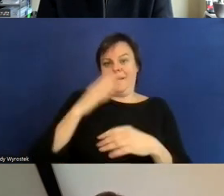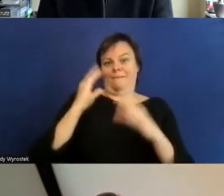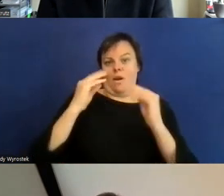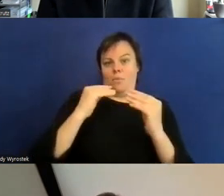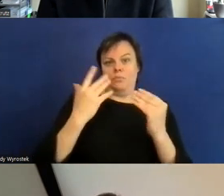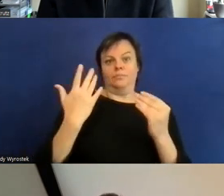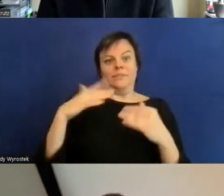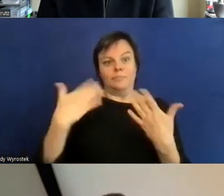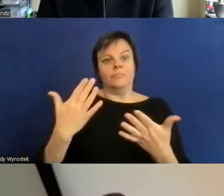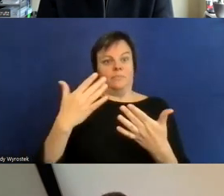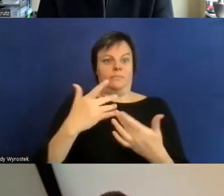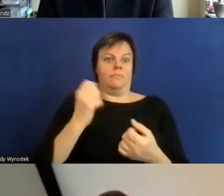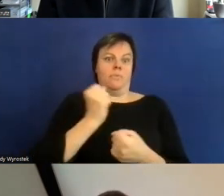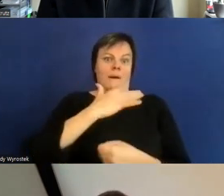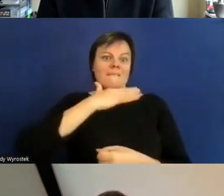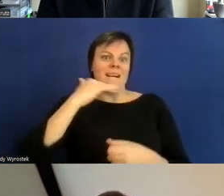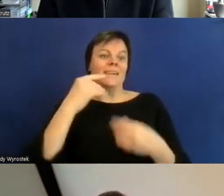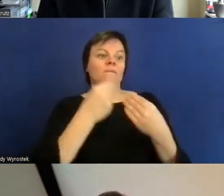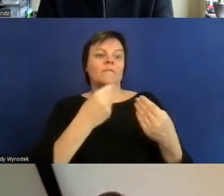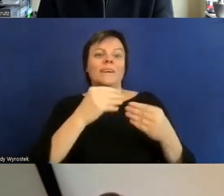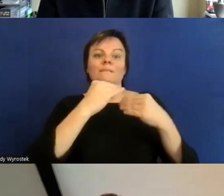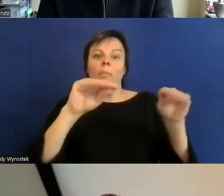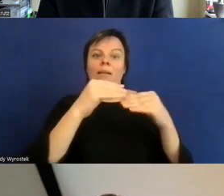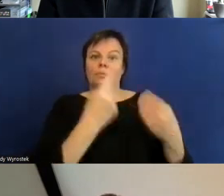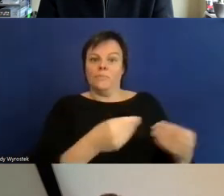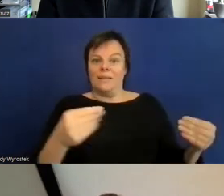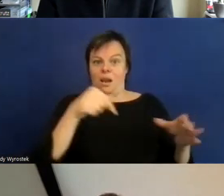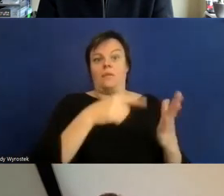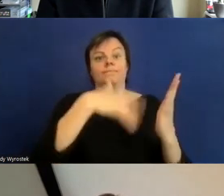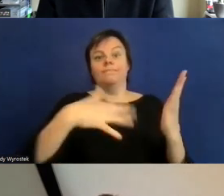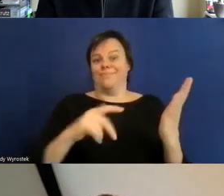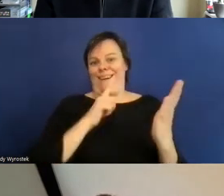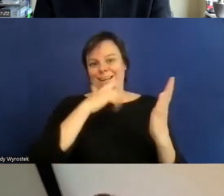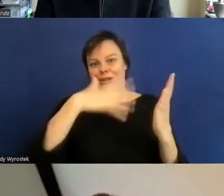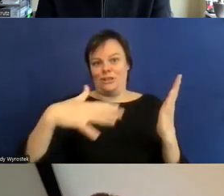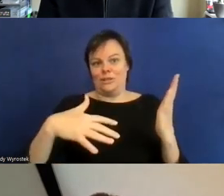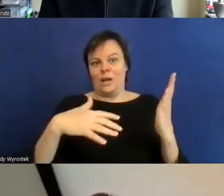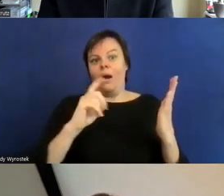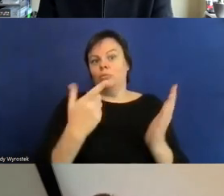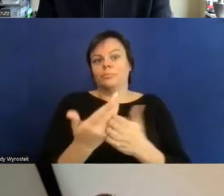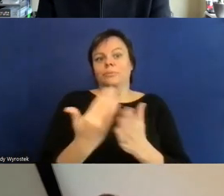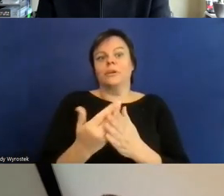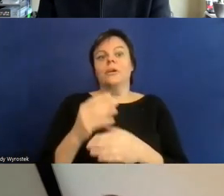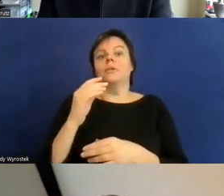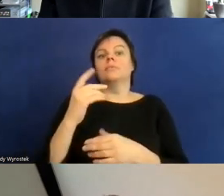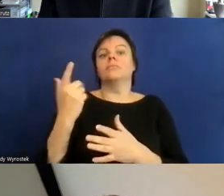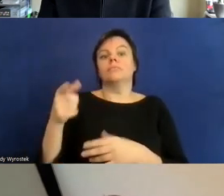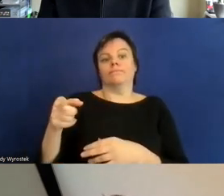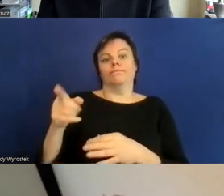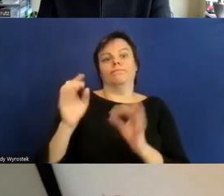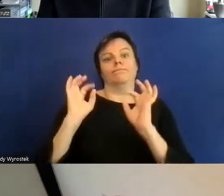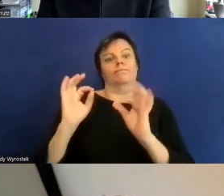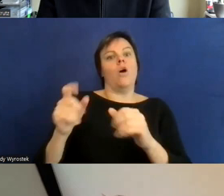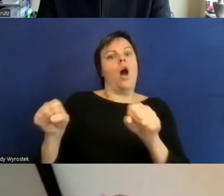gibt es auch zum Beispiel gute Online-Materialien aber das ist aus zwei Gründen ein bisschen